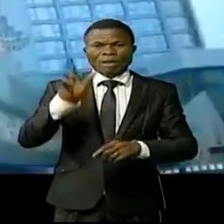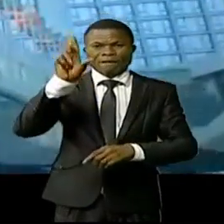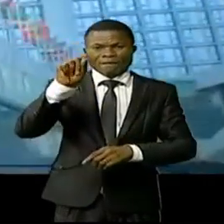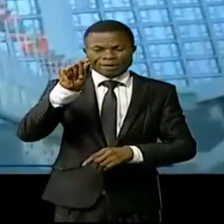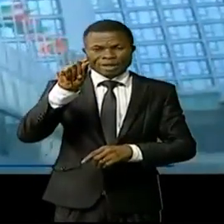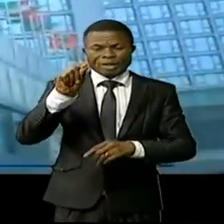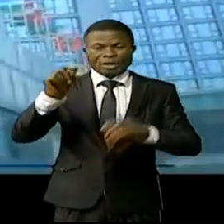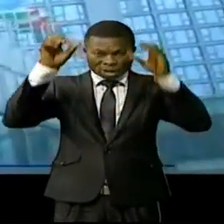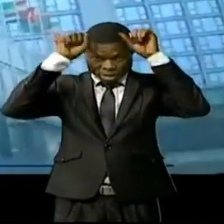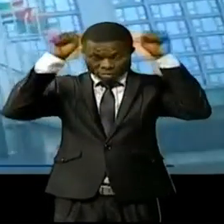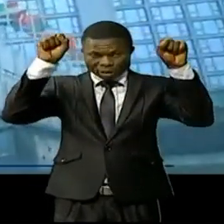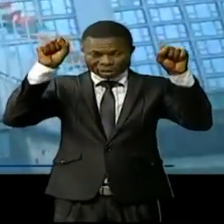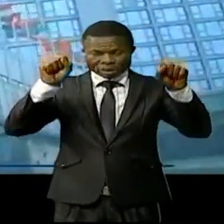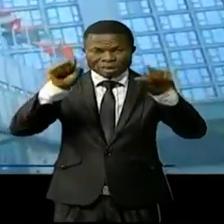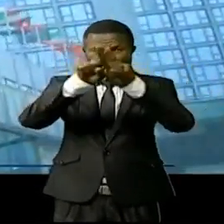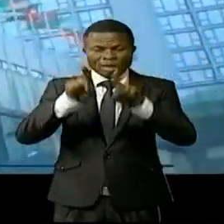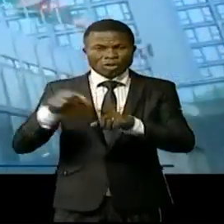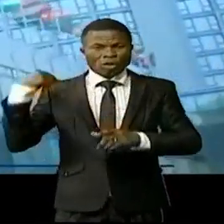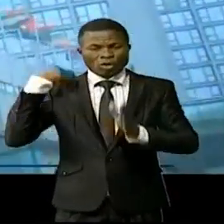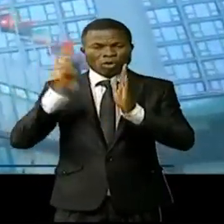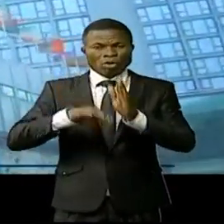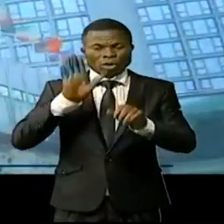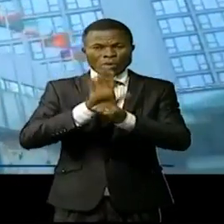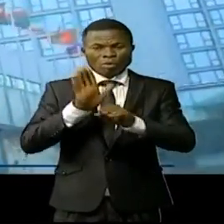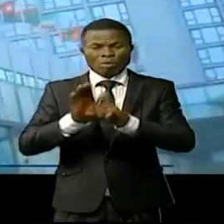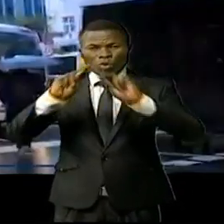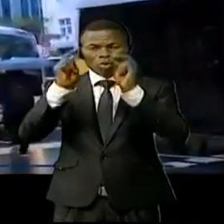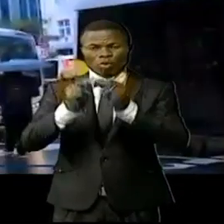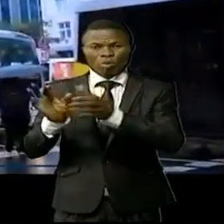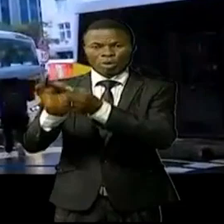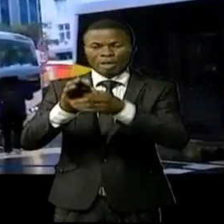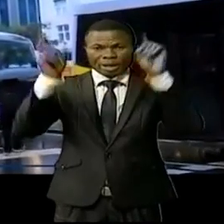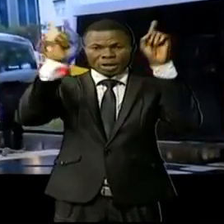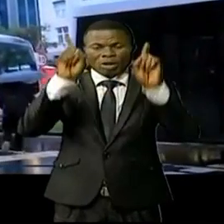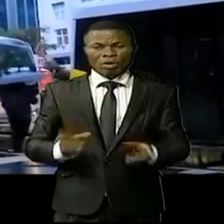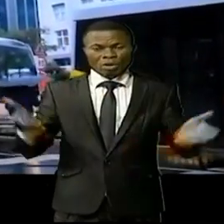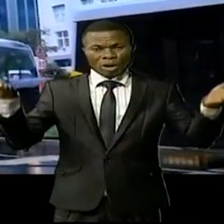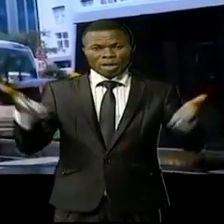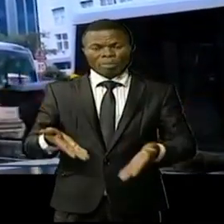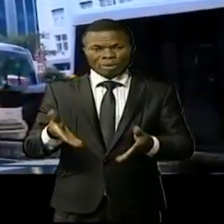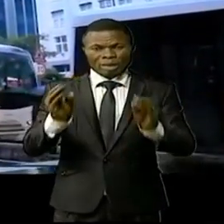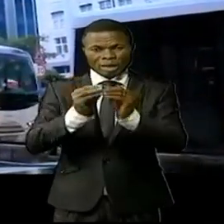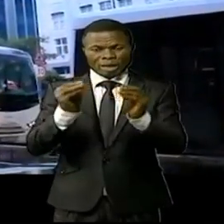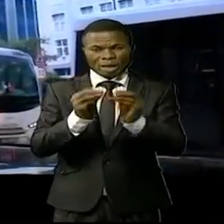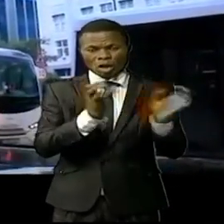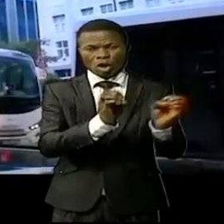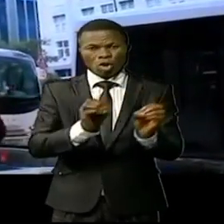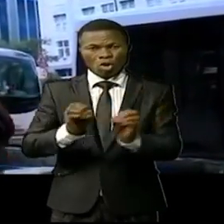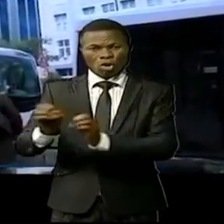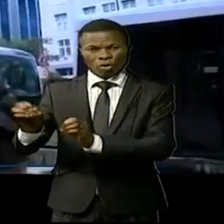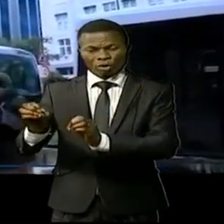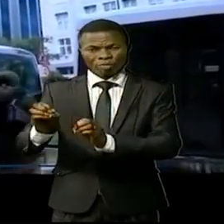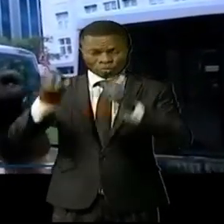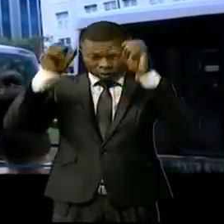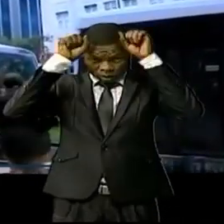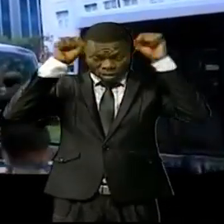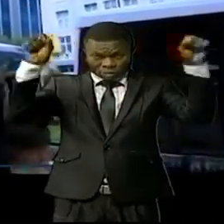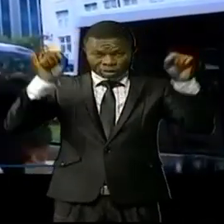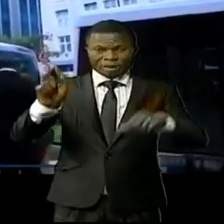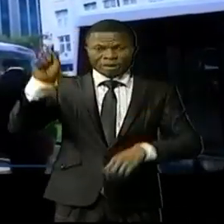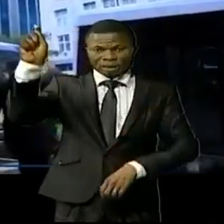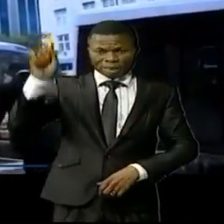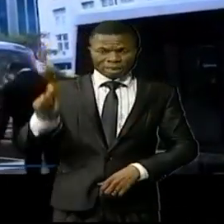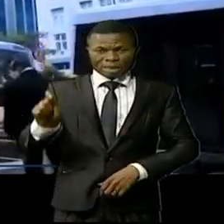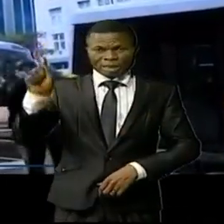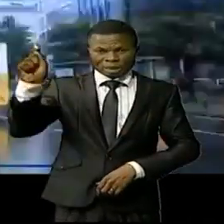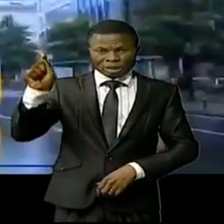gouvernement ainsi qu'une délégation de l'Union africaine participeront à l'événement qui sera présidé par le président turc Recep